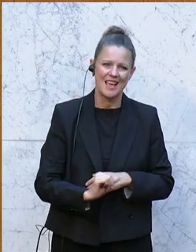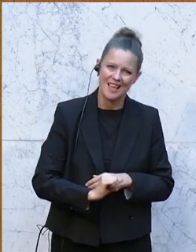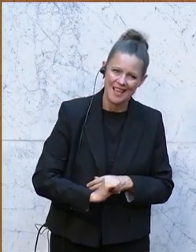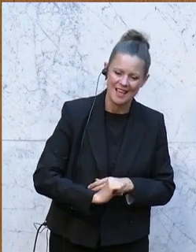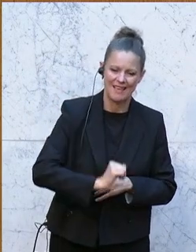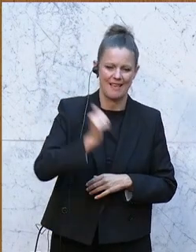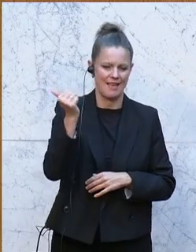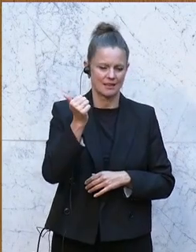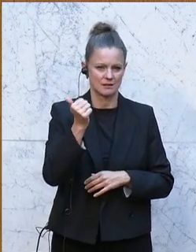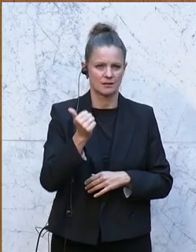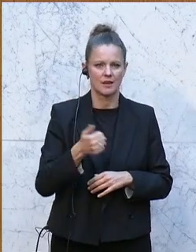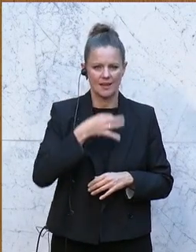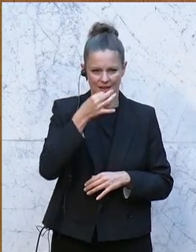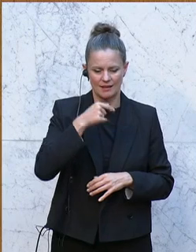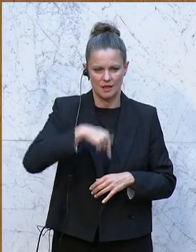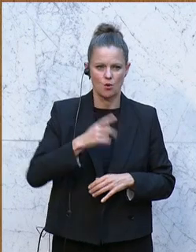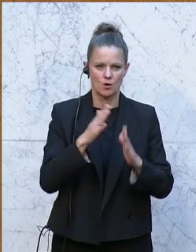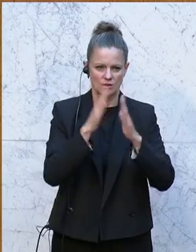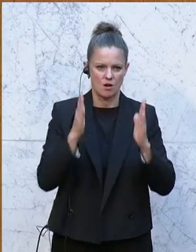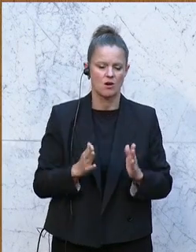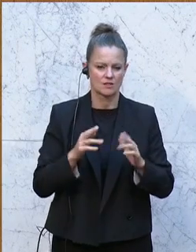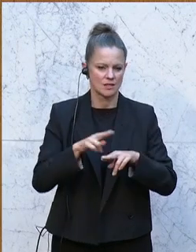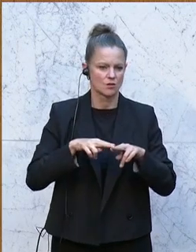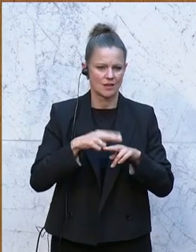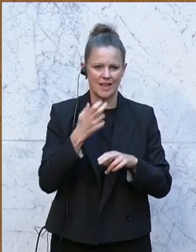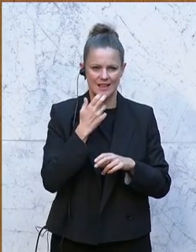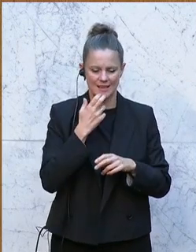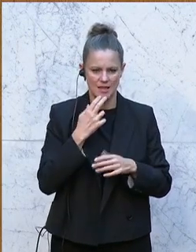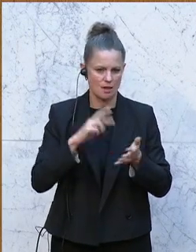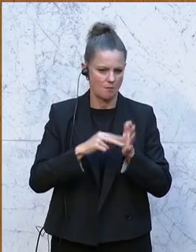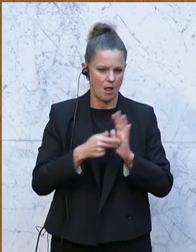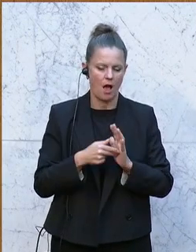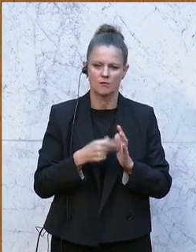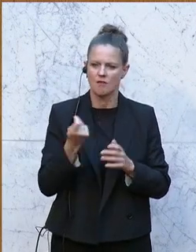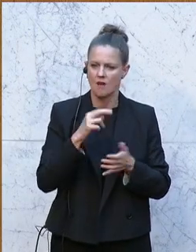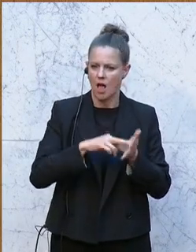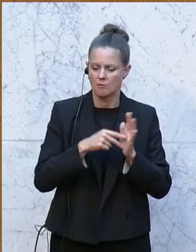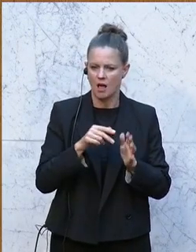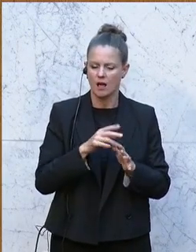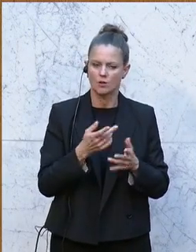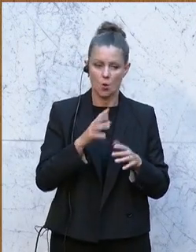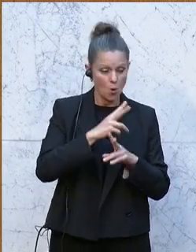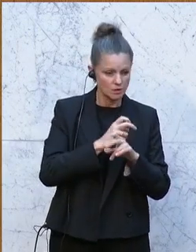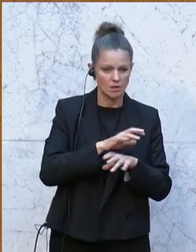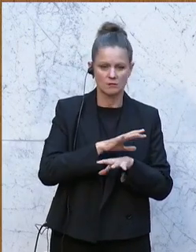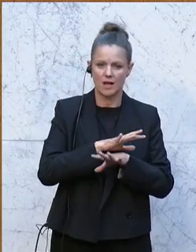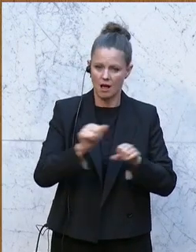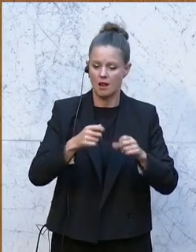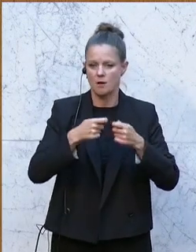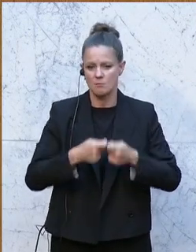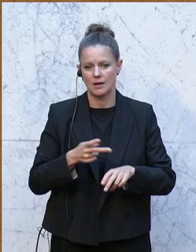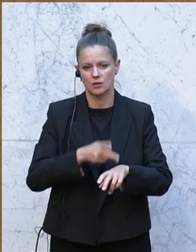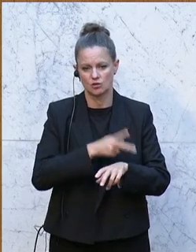zum Nationalen Energie- und Klimaplan. Also, wenn man so will, ein Fahrplan, den Österreich und alle anderen Mitgliedstaaten abgeben müssen bei der